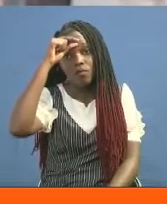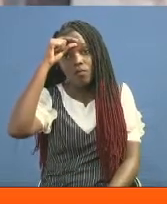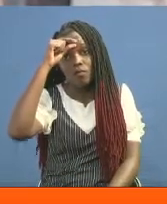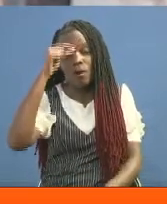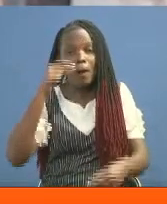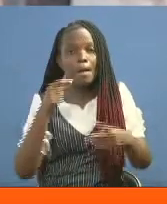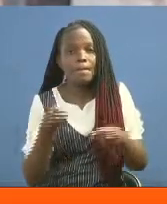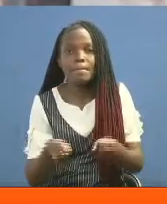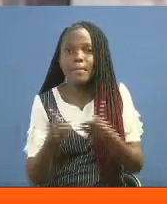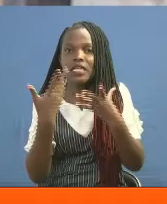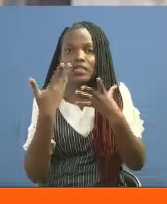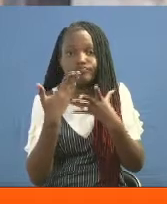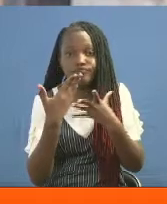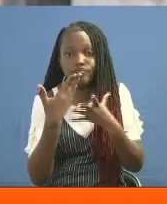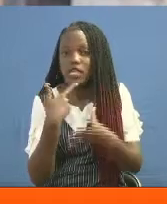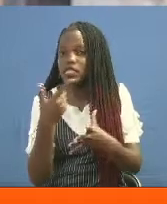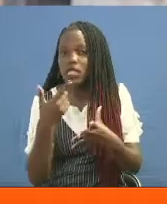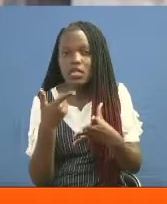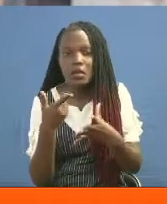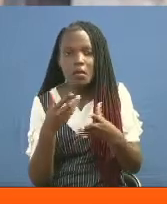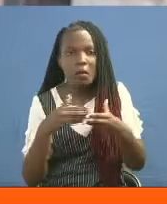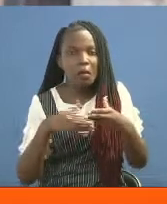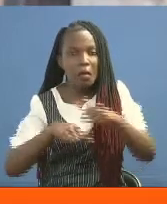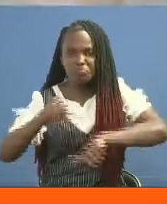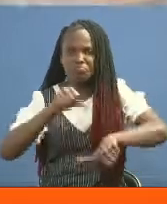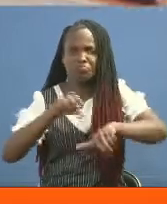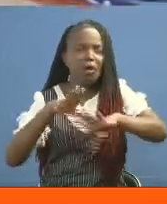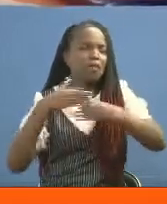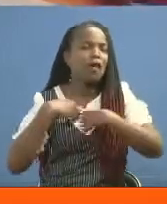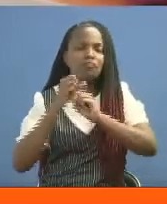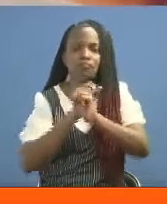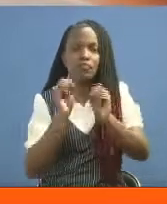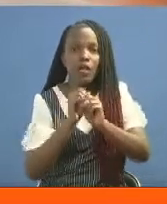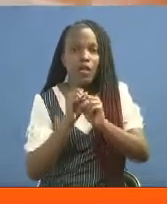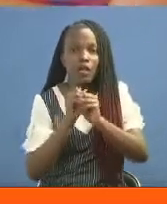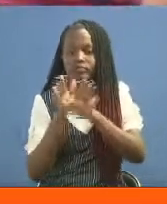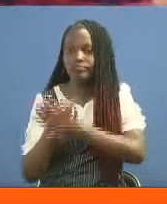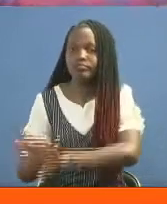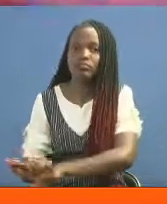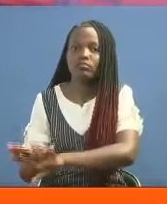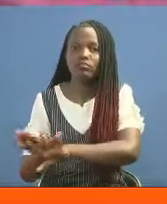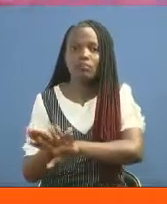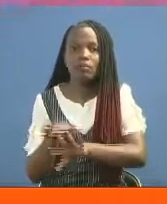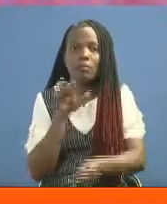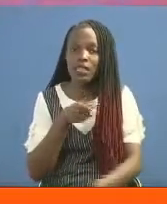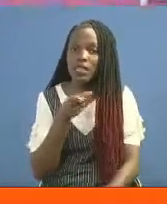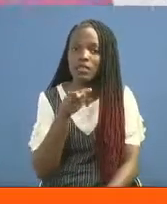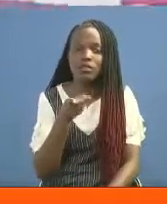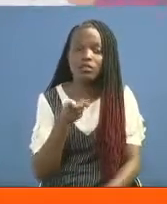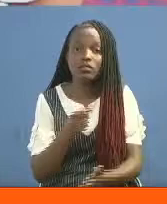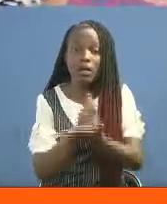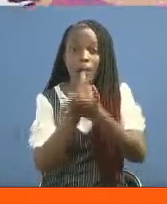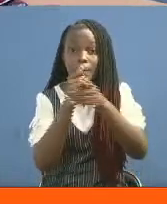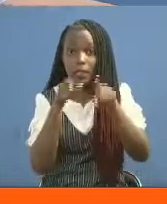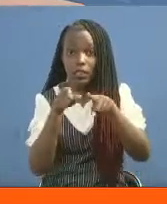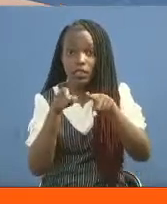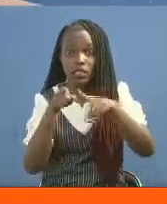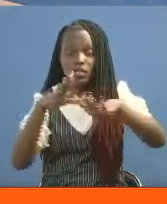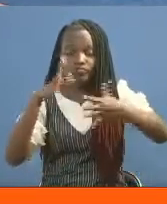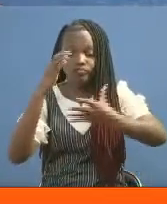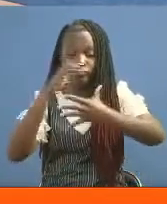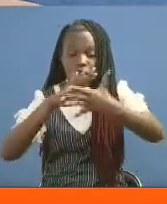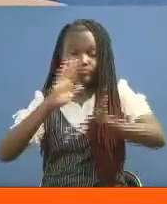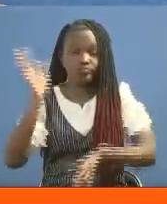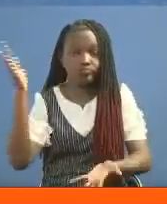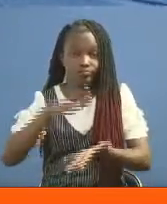wanaunga lakini matendo haifiki kwa raia wakawaida. Mbali na akina mama hawa dogo kuchangia katika kupunguza